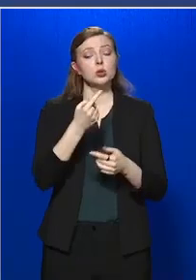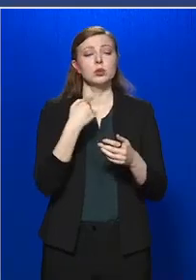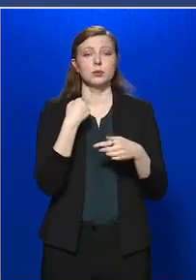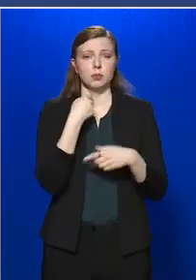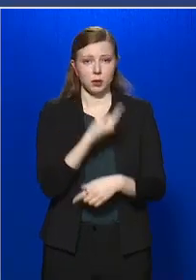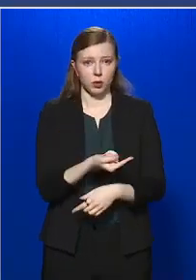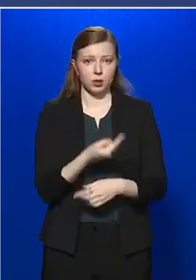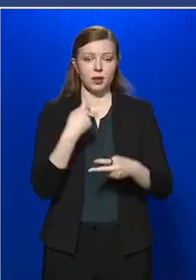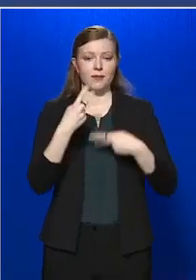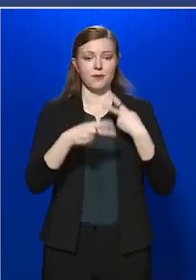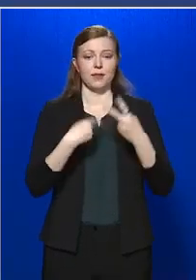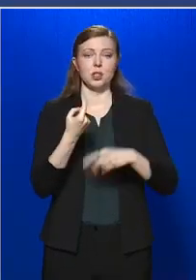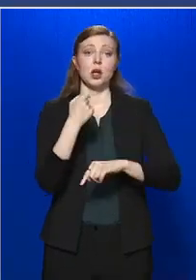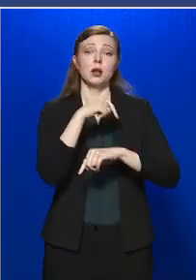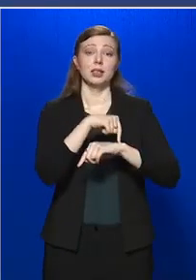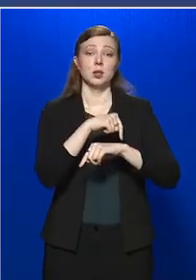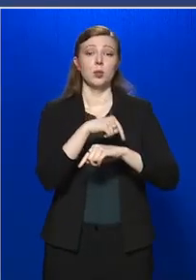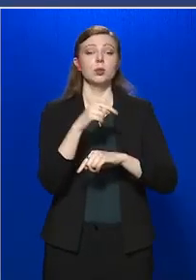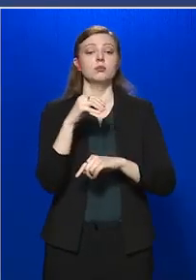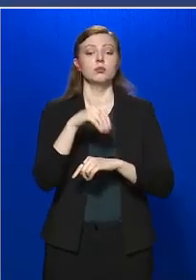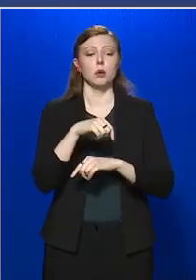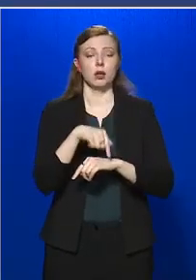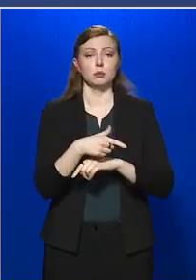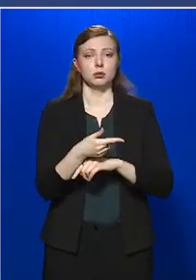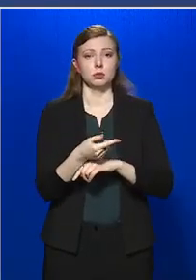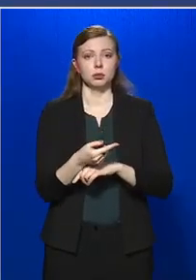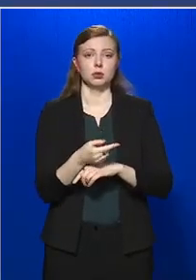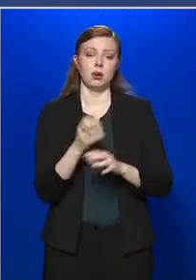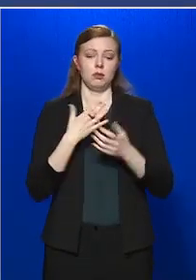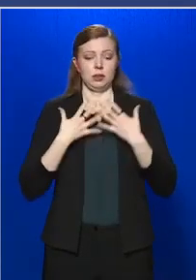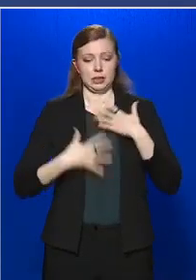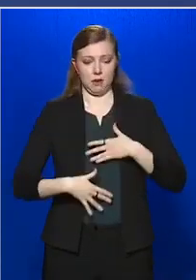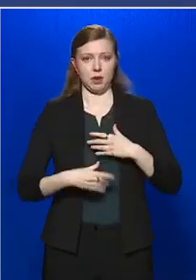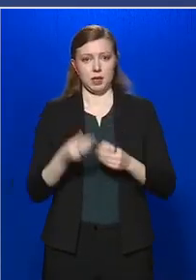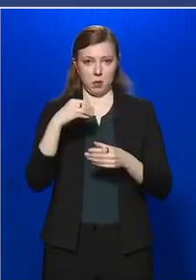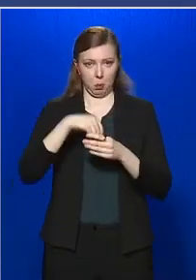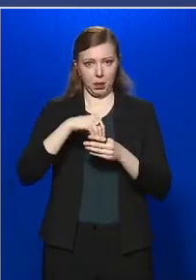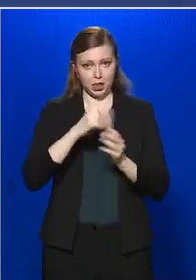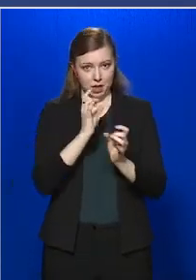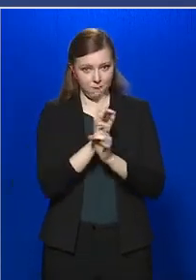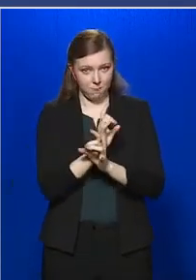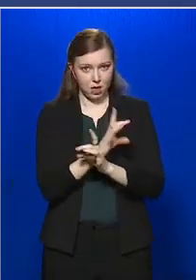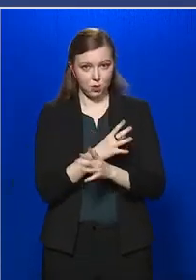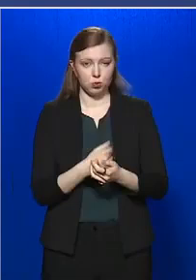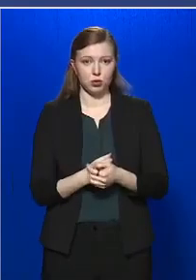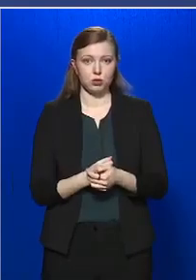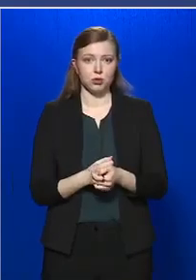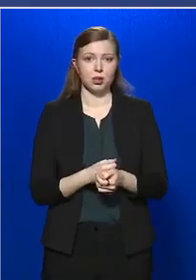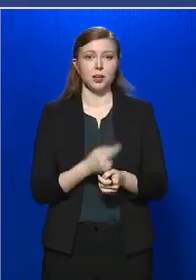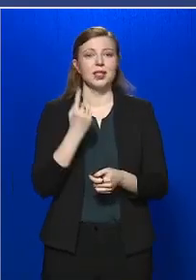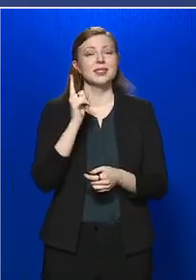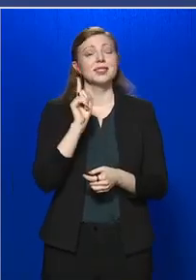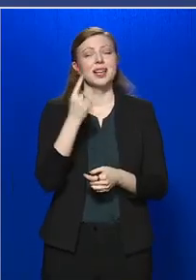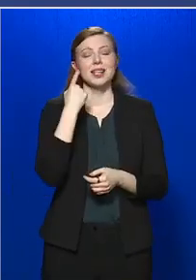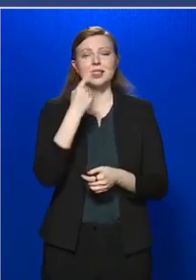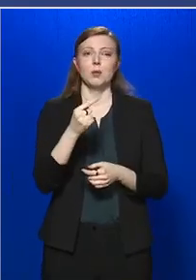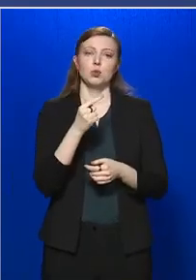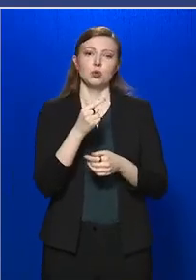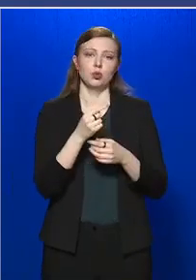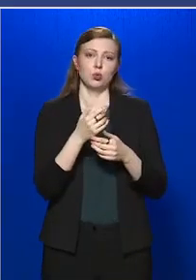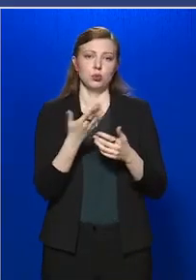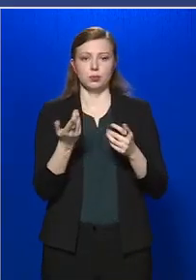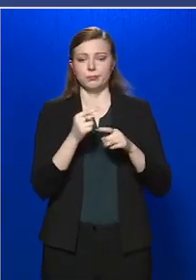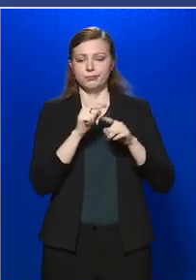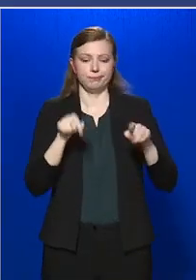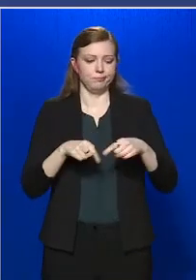a vizsgálat időpontjában jelen van a szervezetben a vírus. Nem tudunk azonban prognózist